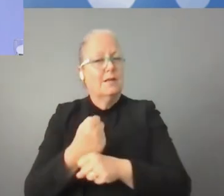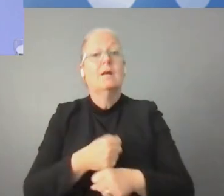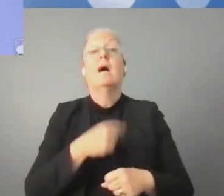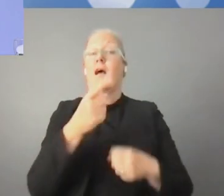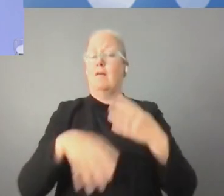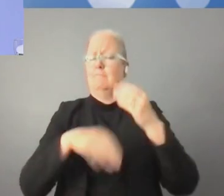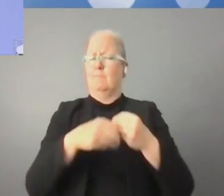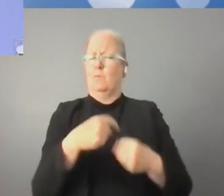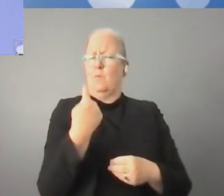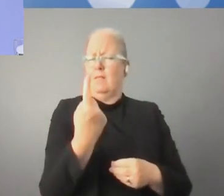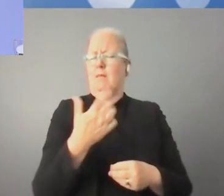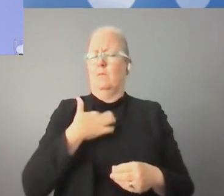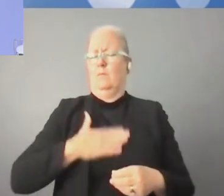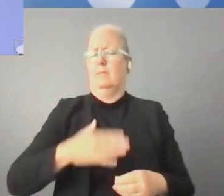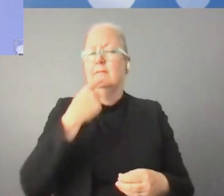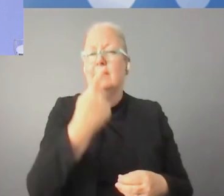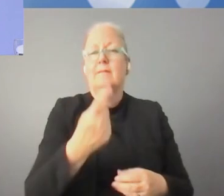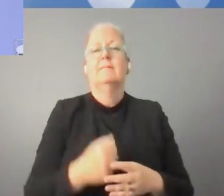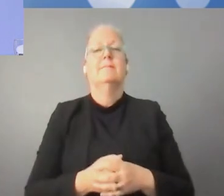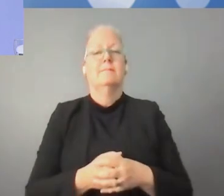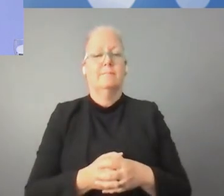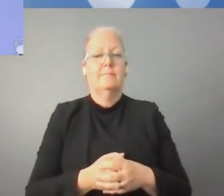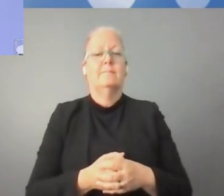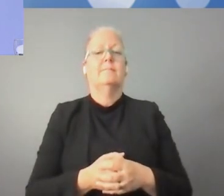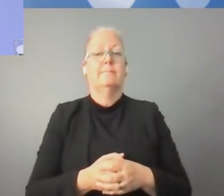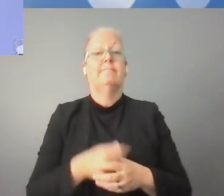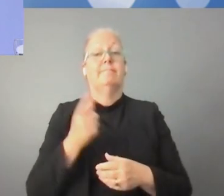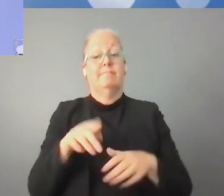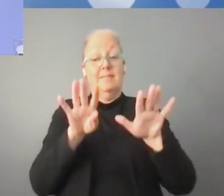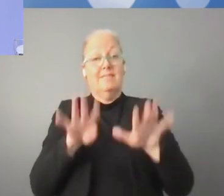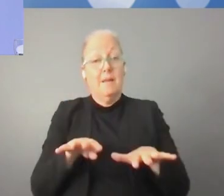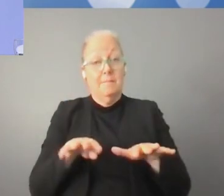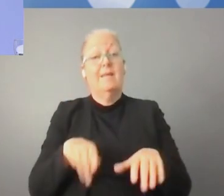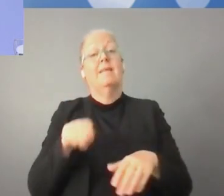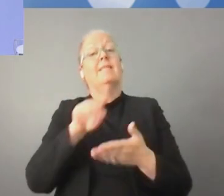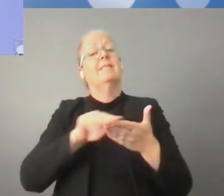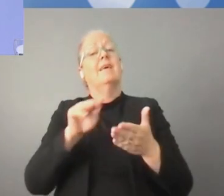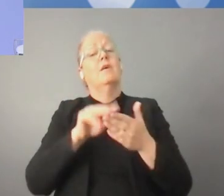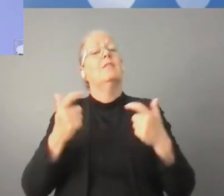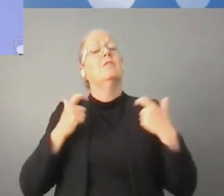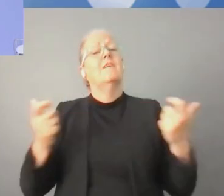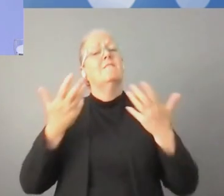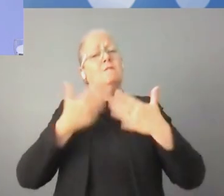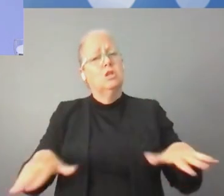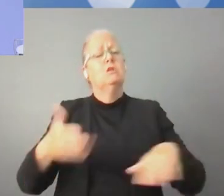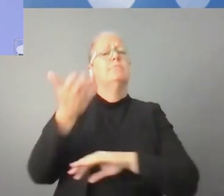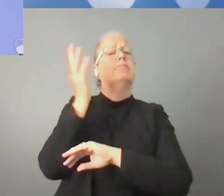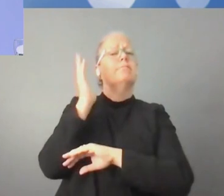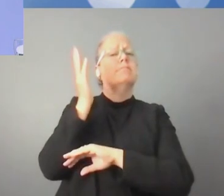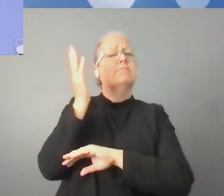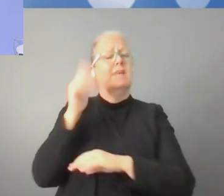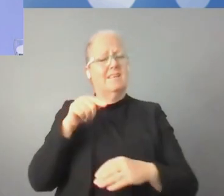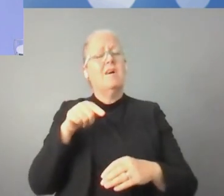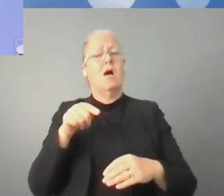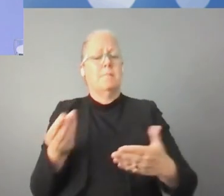السلكية واللاسلكية أيضا وضع مثل هذه الضوابط. وفي شهر أيلول سبتمبر